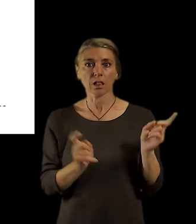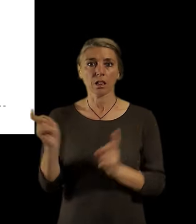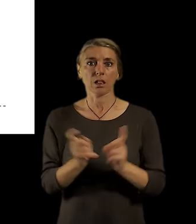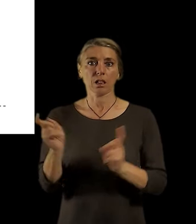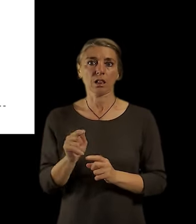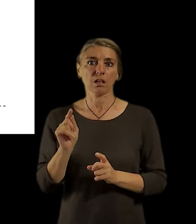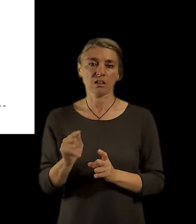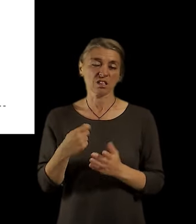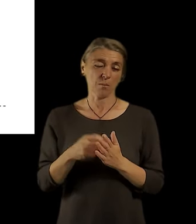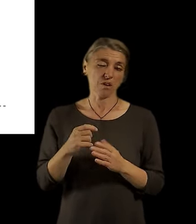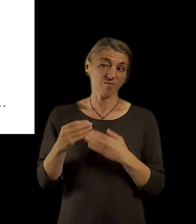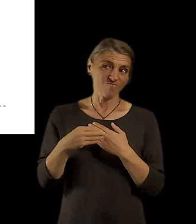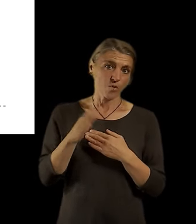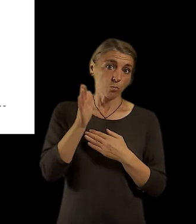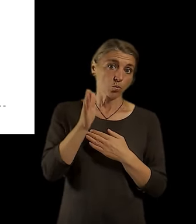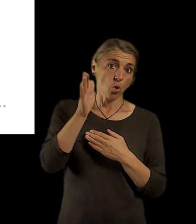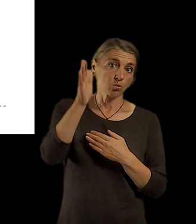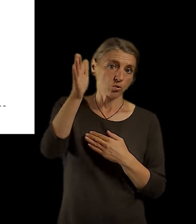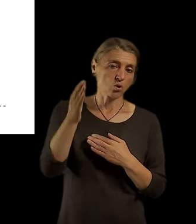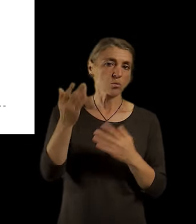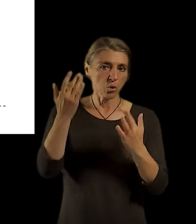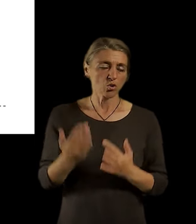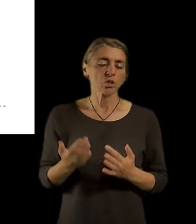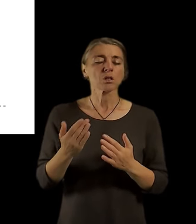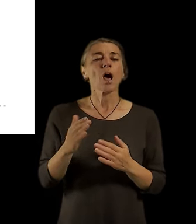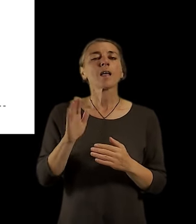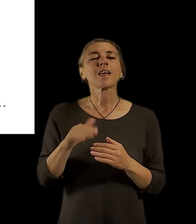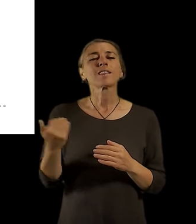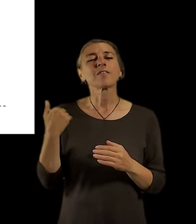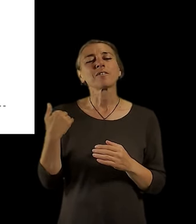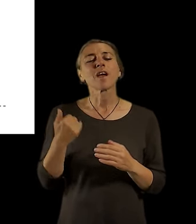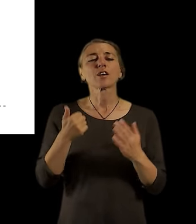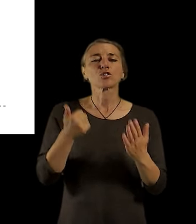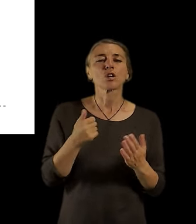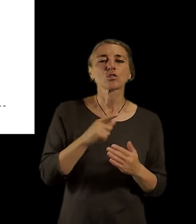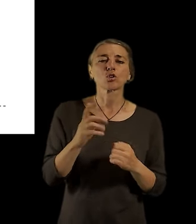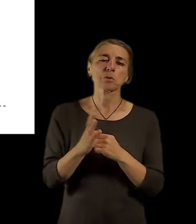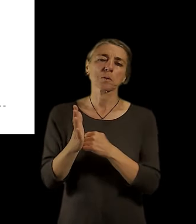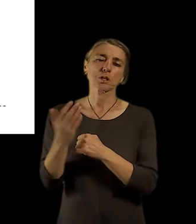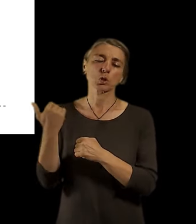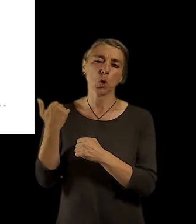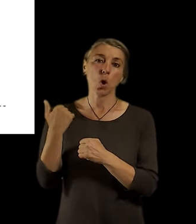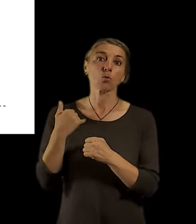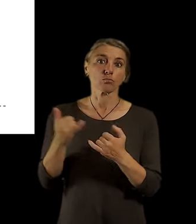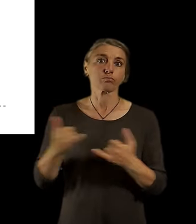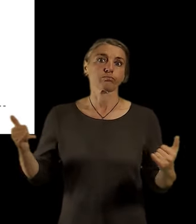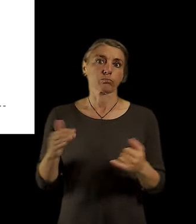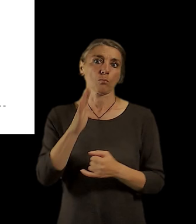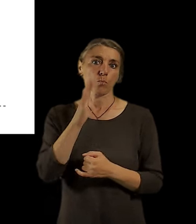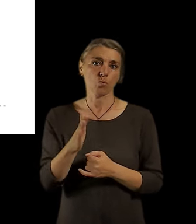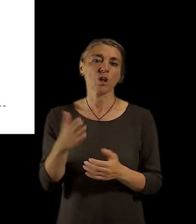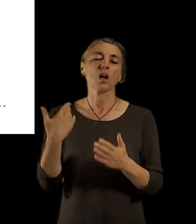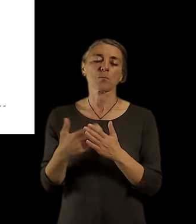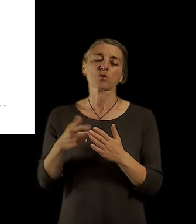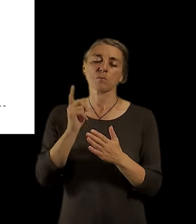počítat celé určitě s růstem počtu dětí ve věku 6 až 14-15 let, tudíž by se mělo docházet k